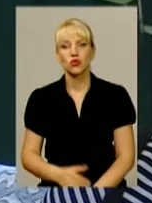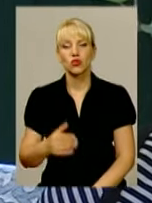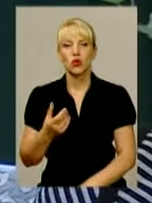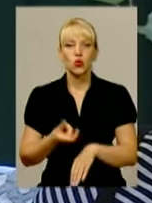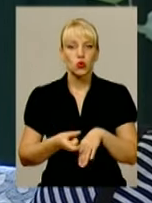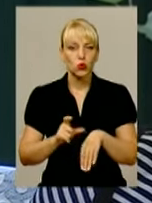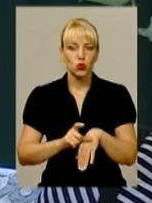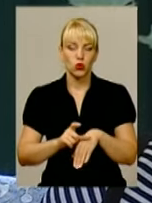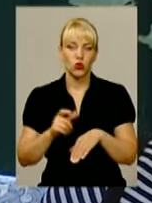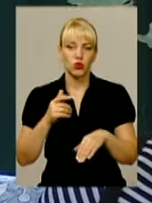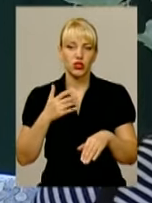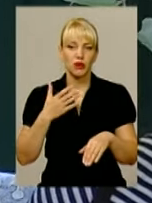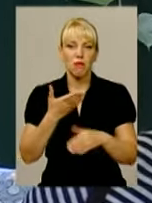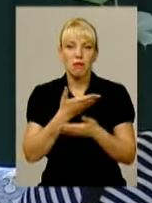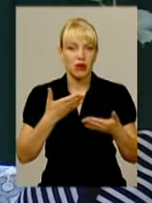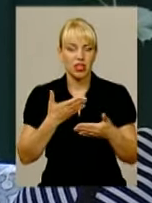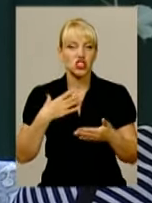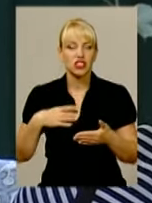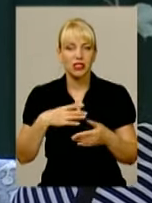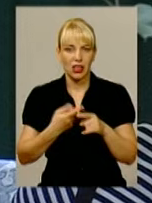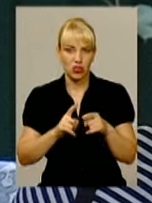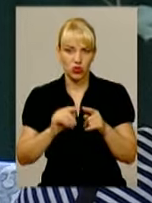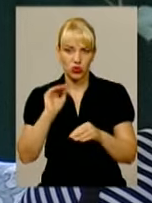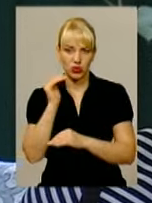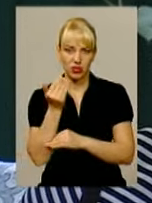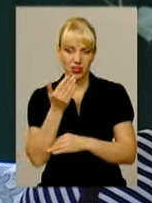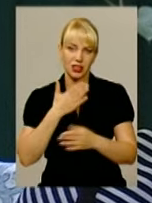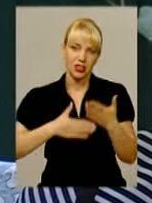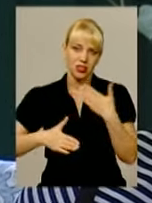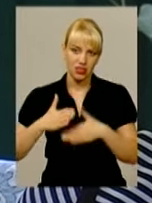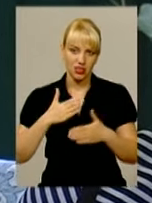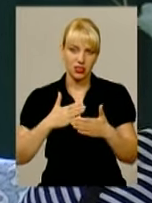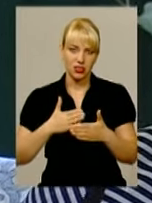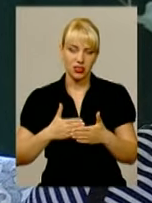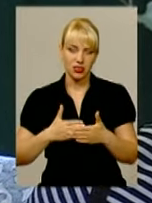і тішився, і різ би з ними, і вже був берег.